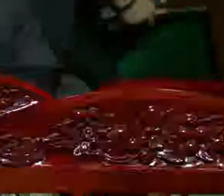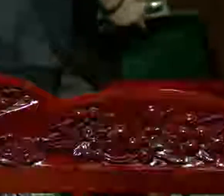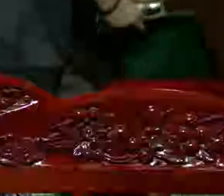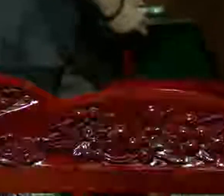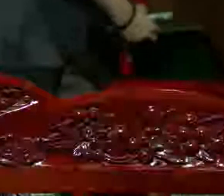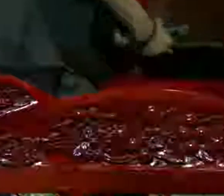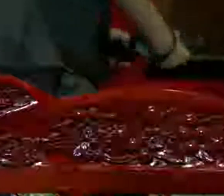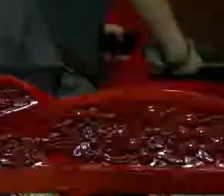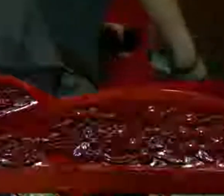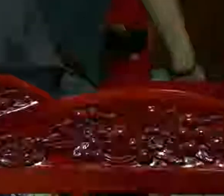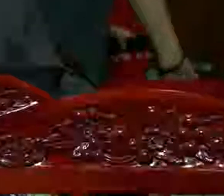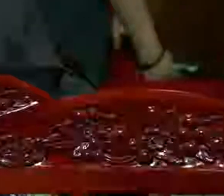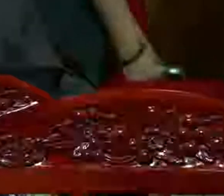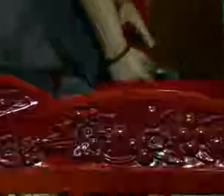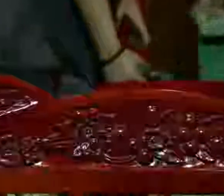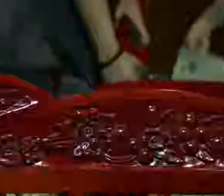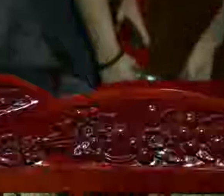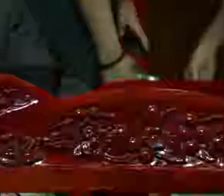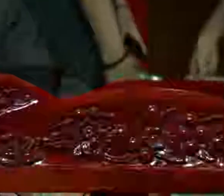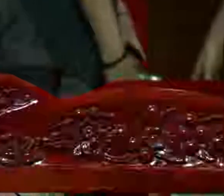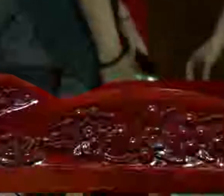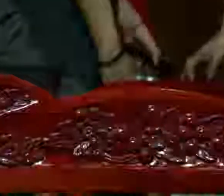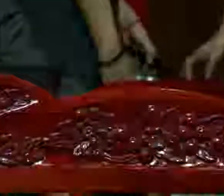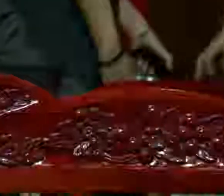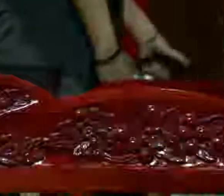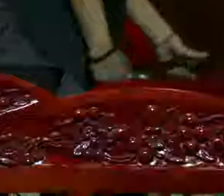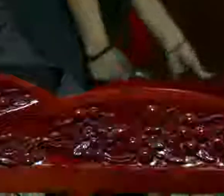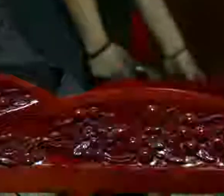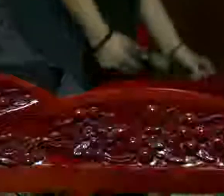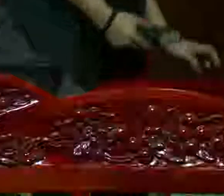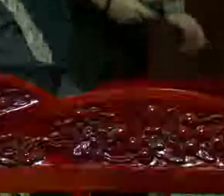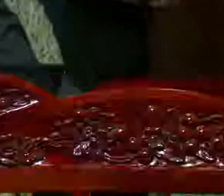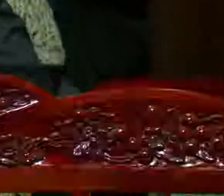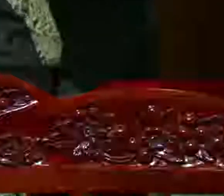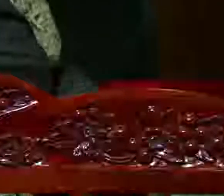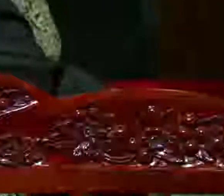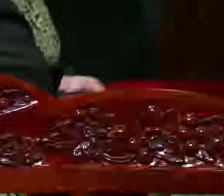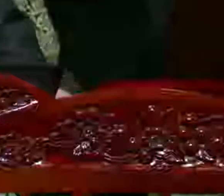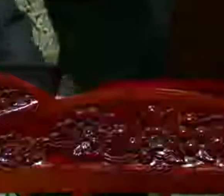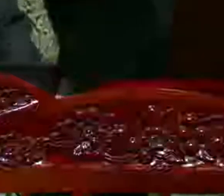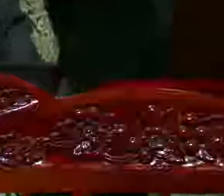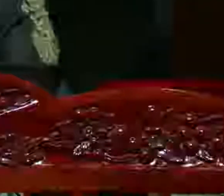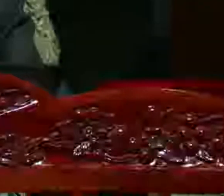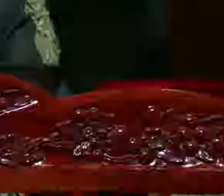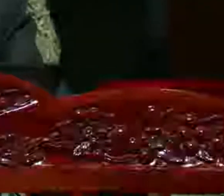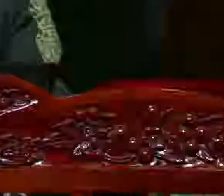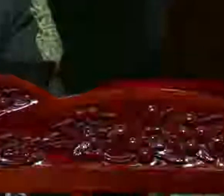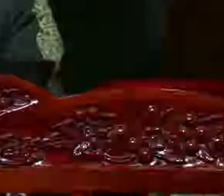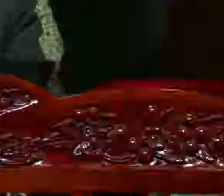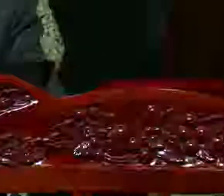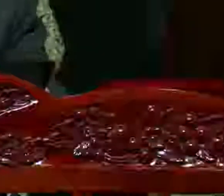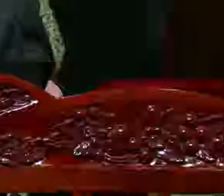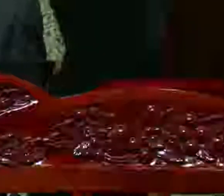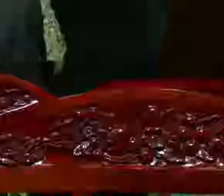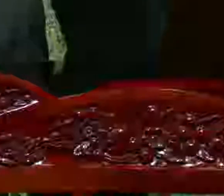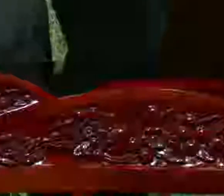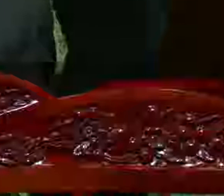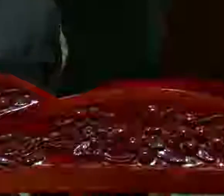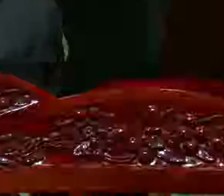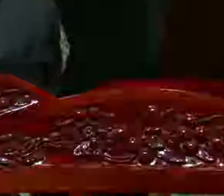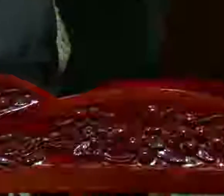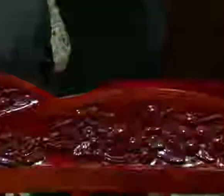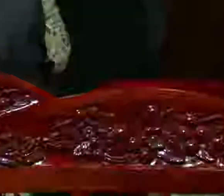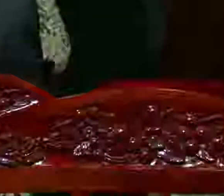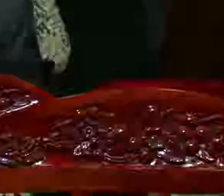let's be reading verses 14 down to verse 21. Ephesians chapter 3 and verses 14 down